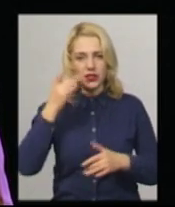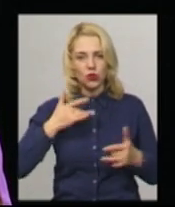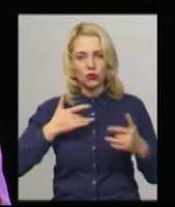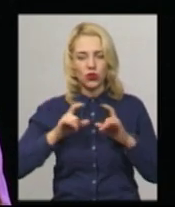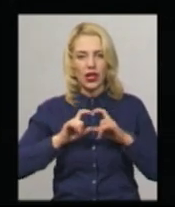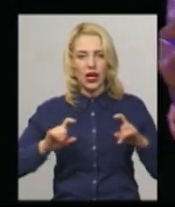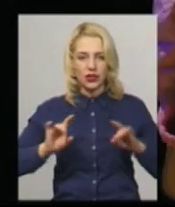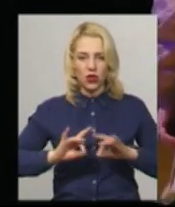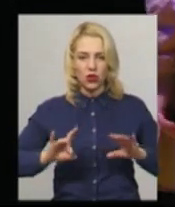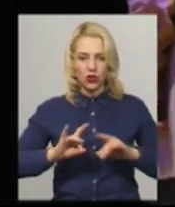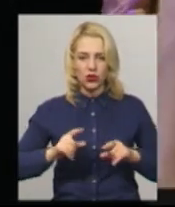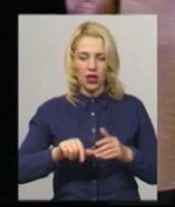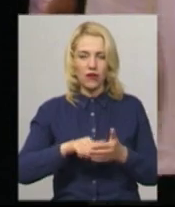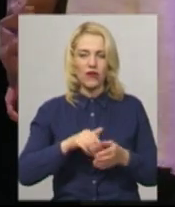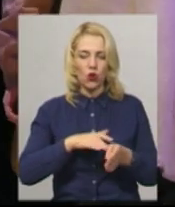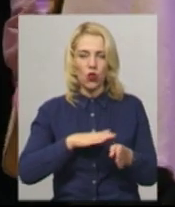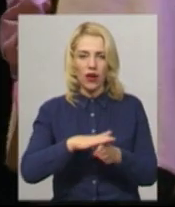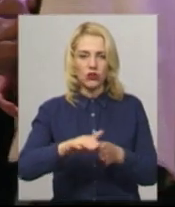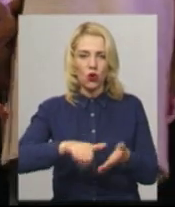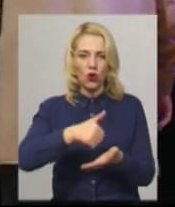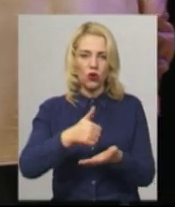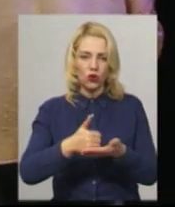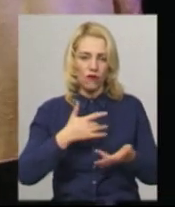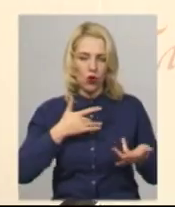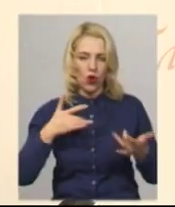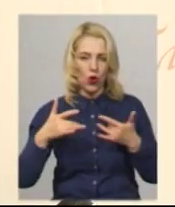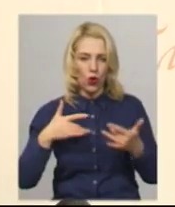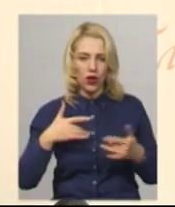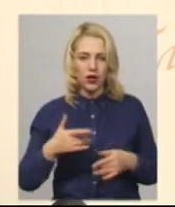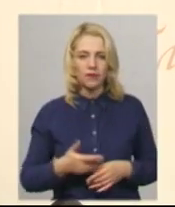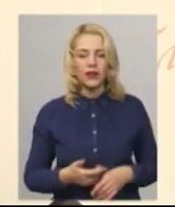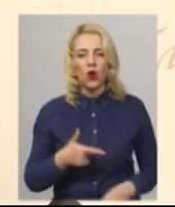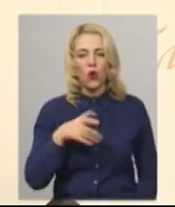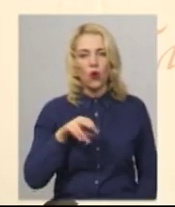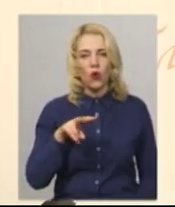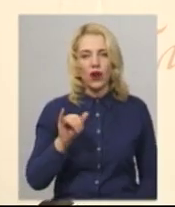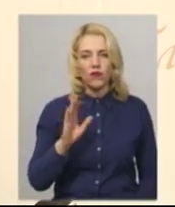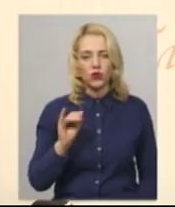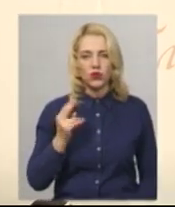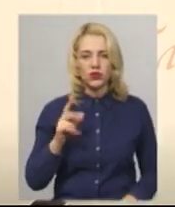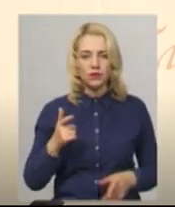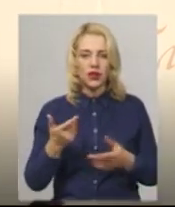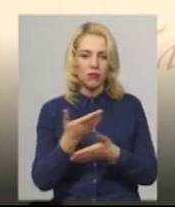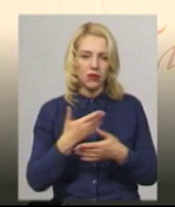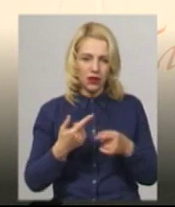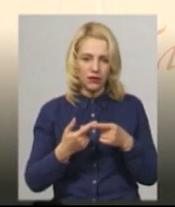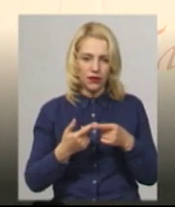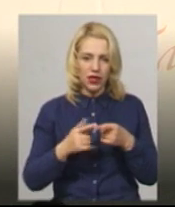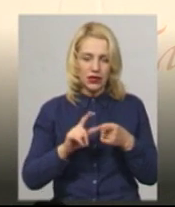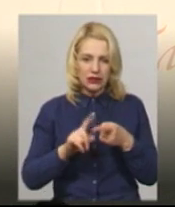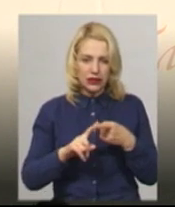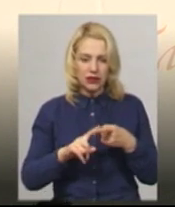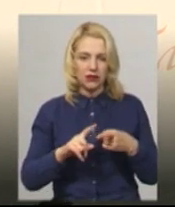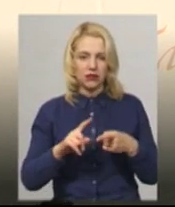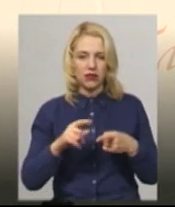виконавець головної ролі «Тев'є» заслужений артист України Микола Валівоць. Ми його грали, цю виставу ставили в